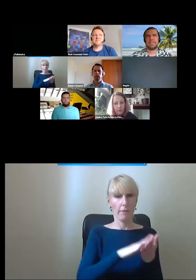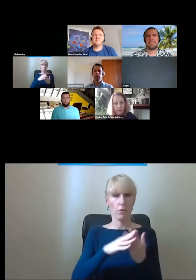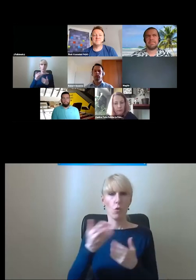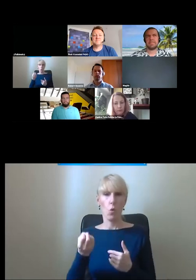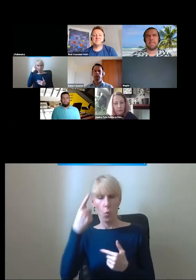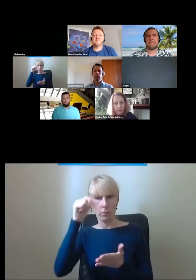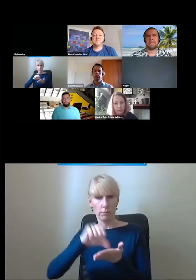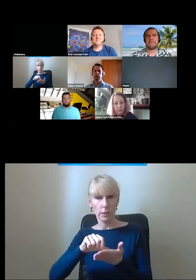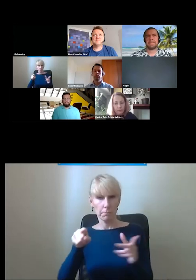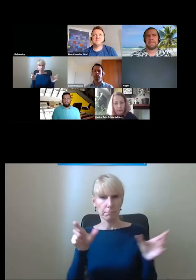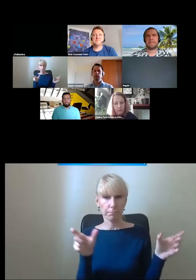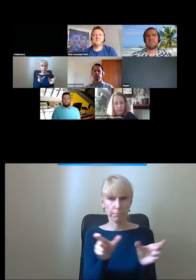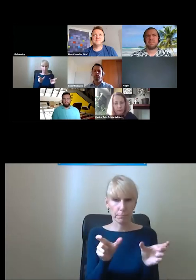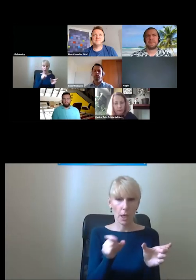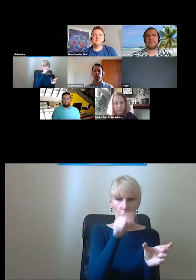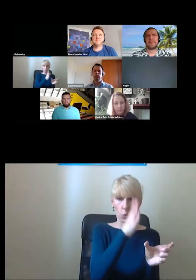Jasne.